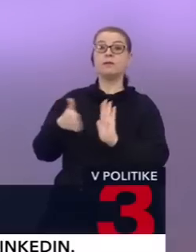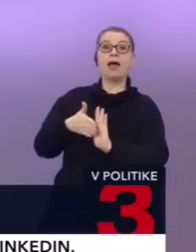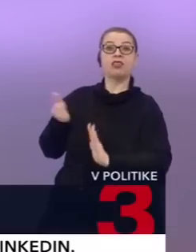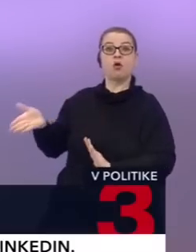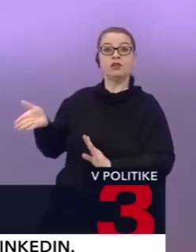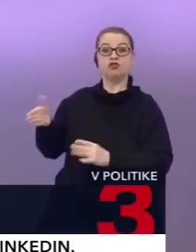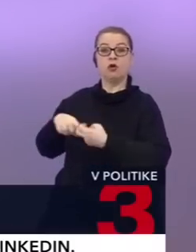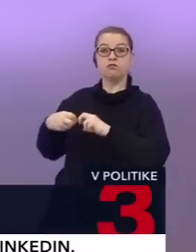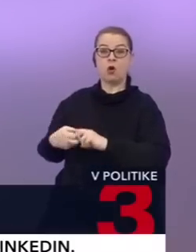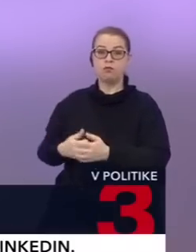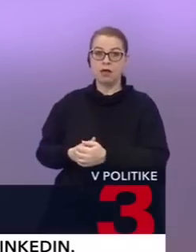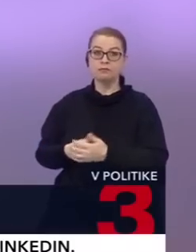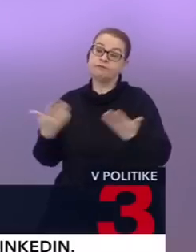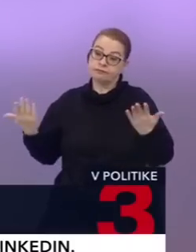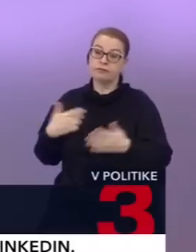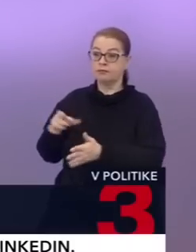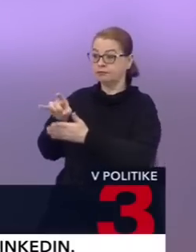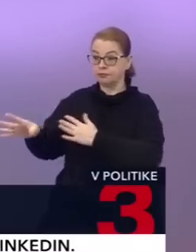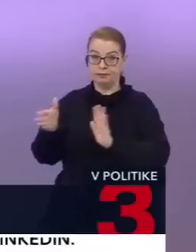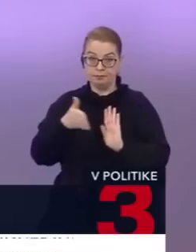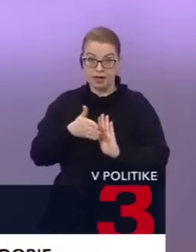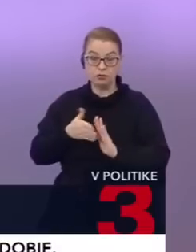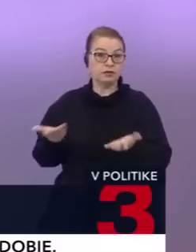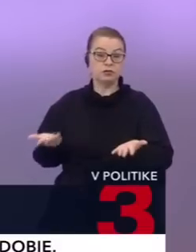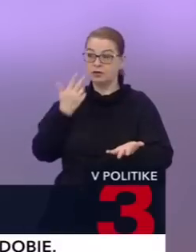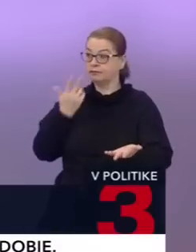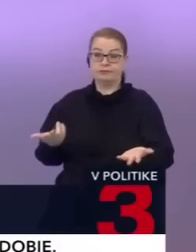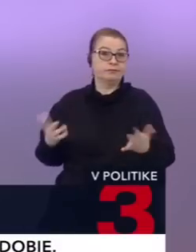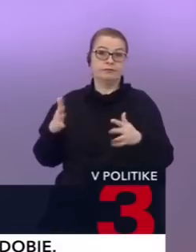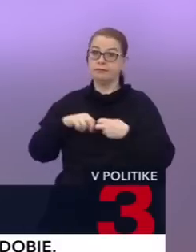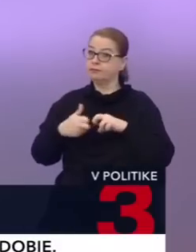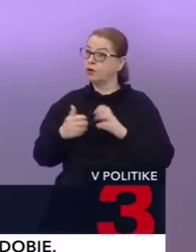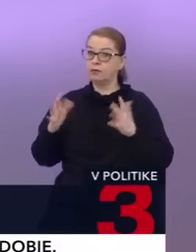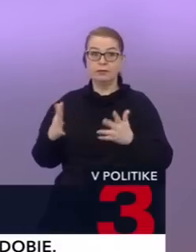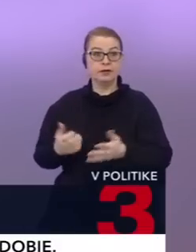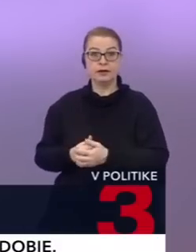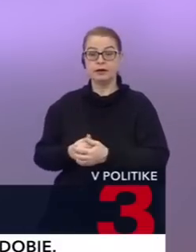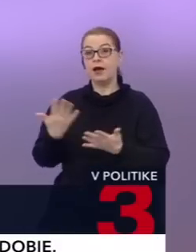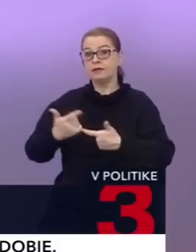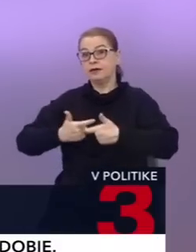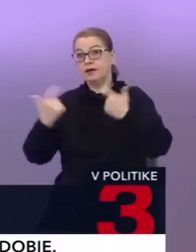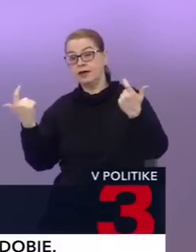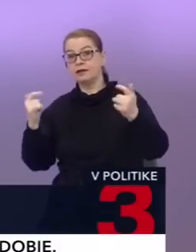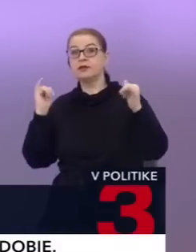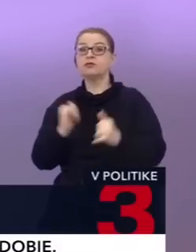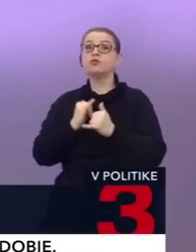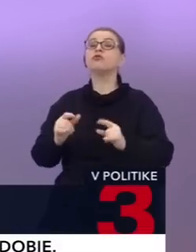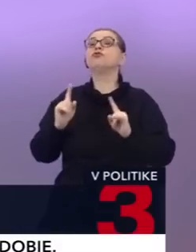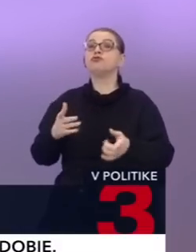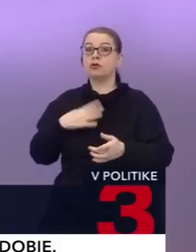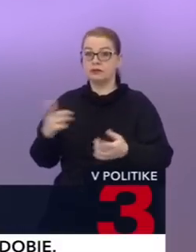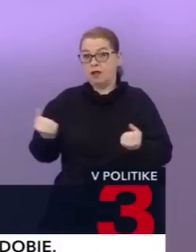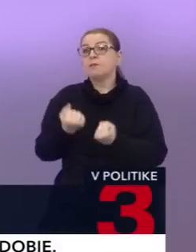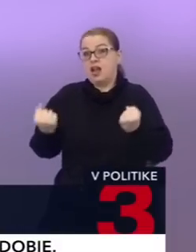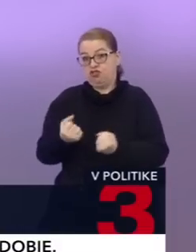teda ukázalo sa, že i problém Igor Matovič nebola. Asi teda čím ďalej, tým je zjavnejšie, že v skutočnosti, o čo im išlo, bolo predčasné